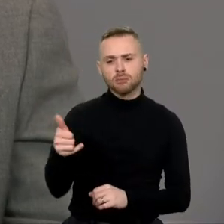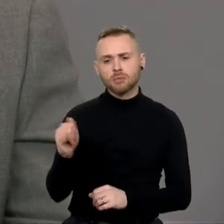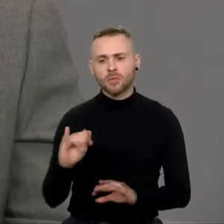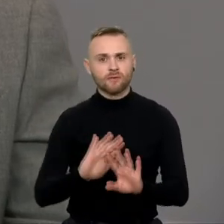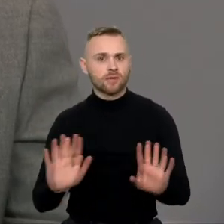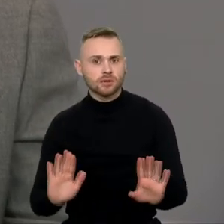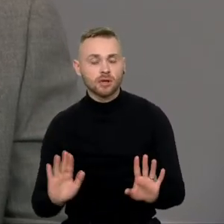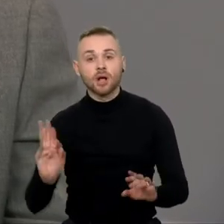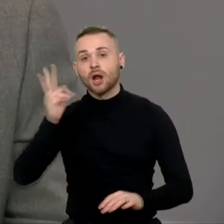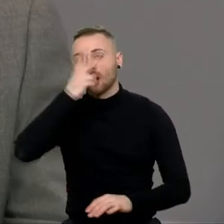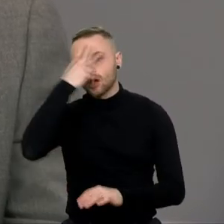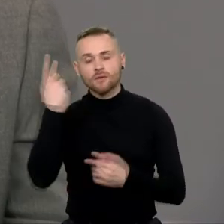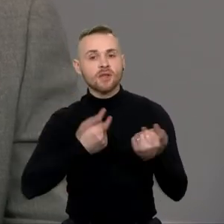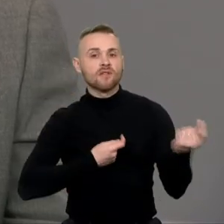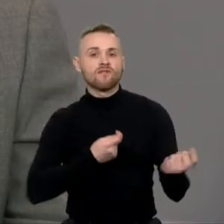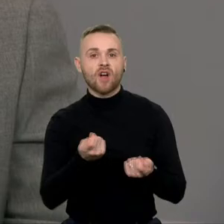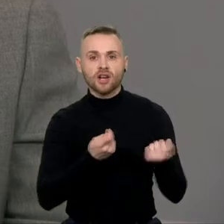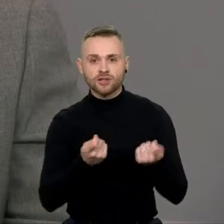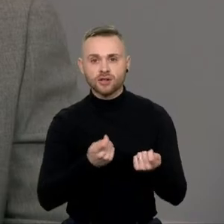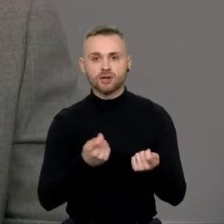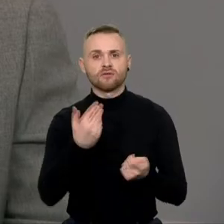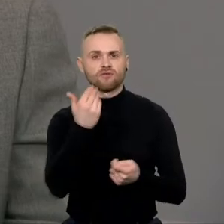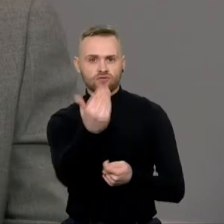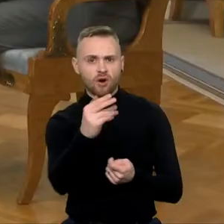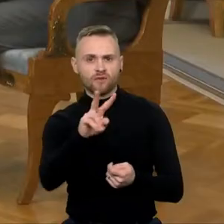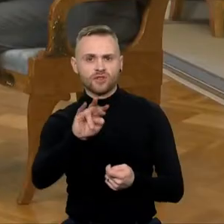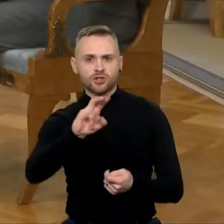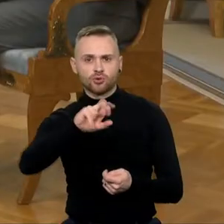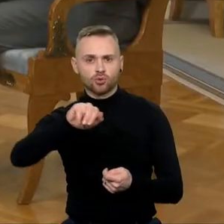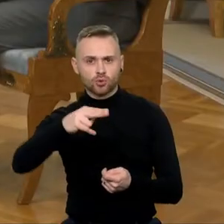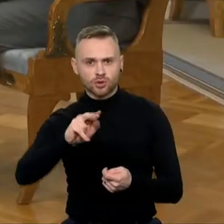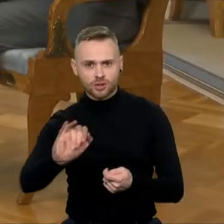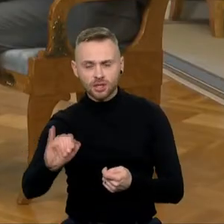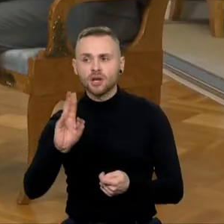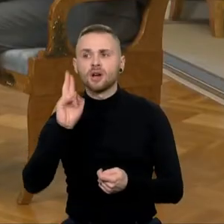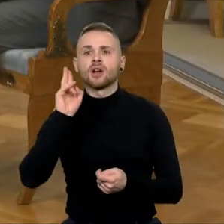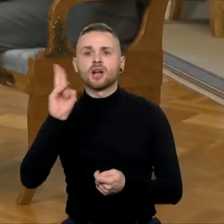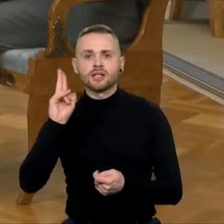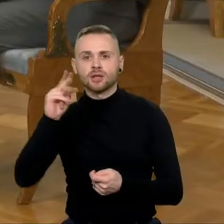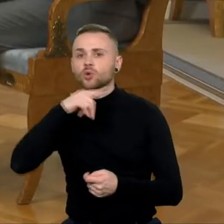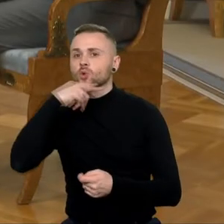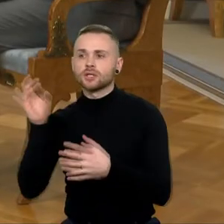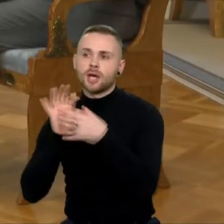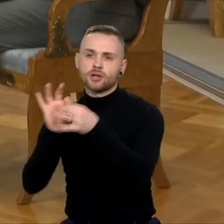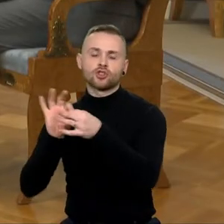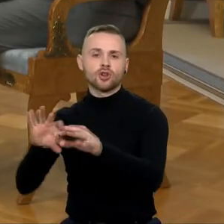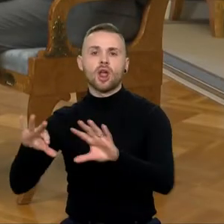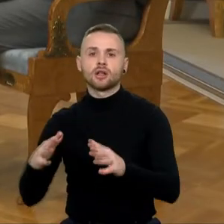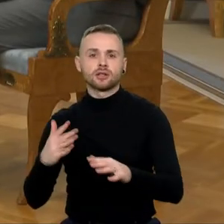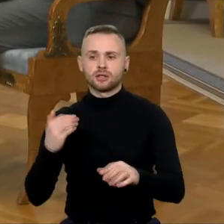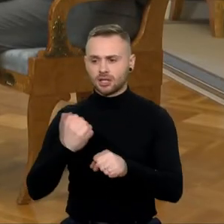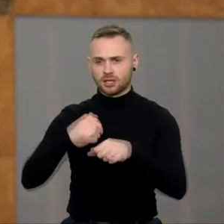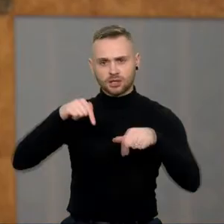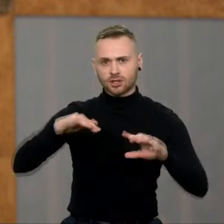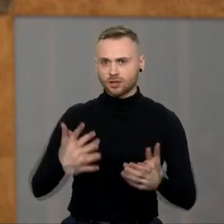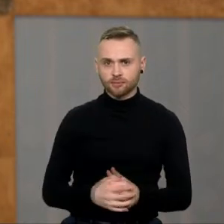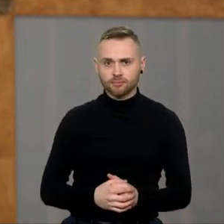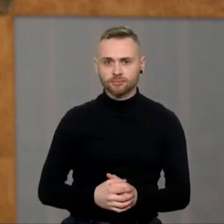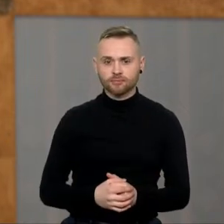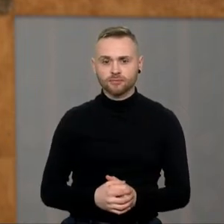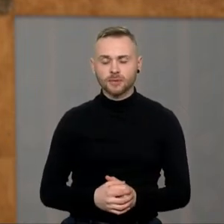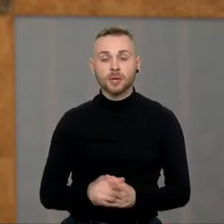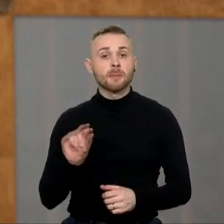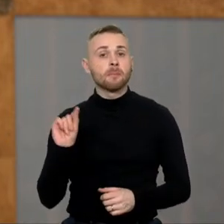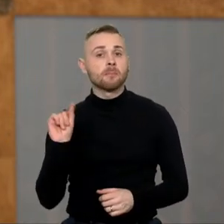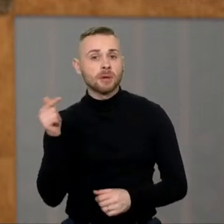turi imtis Lietuvos valdžia prie šalies verslą, kuris remia Rusiją? Na, šalies verslas iš tikrųjų turi pirmiausia pats labai gerai suvokti,